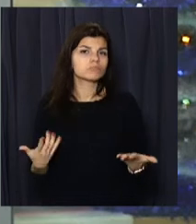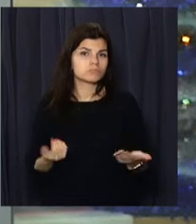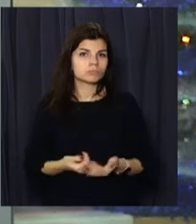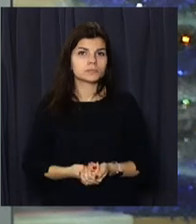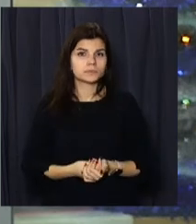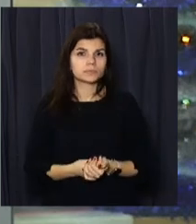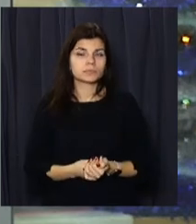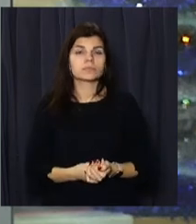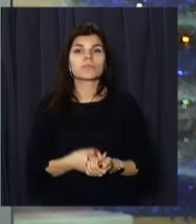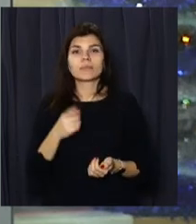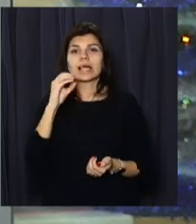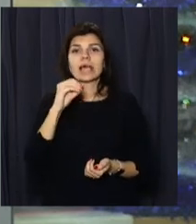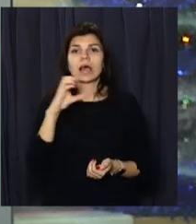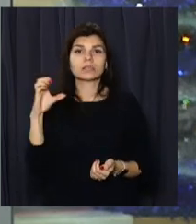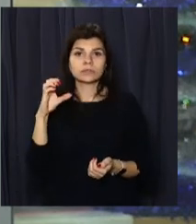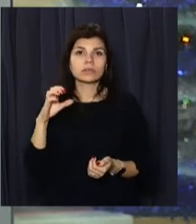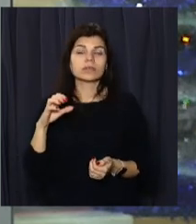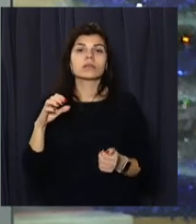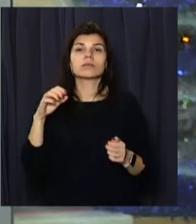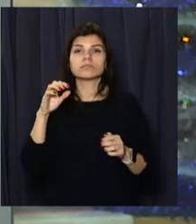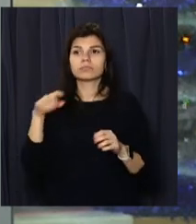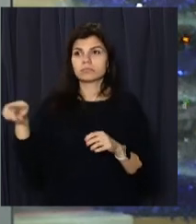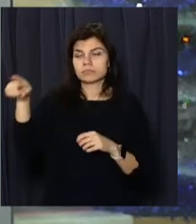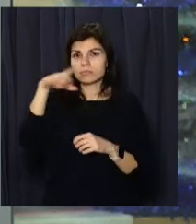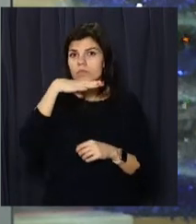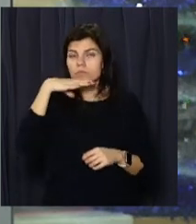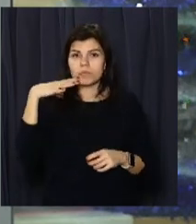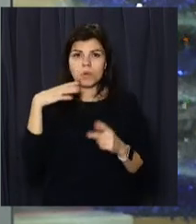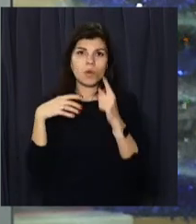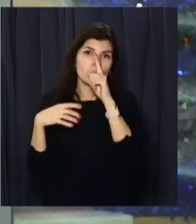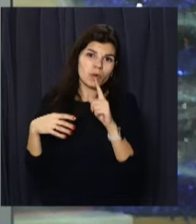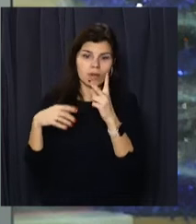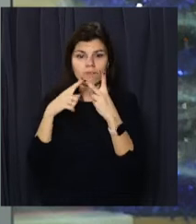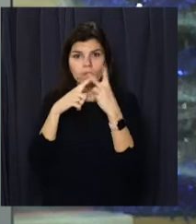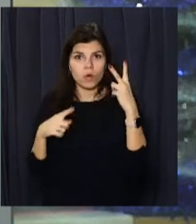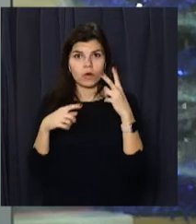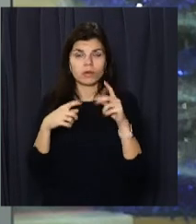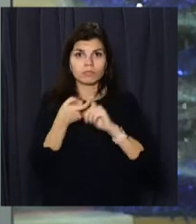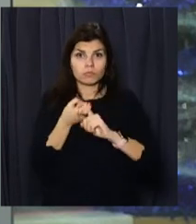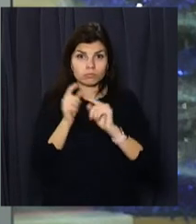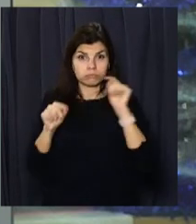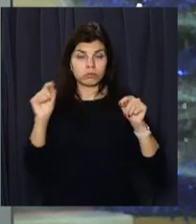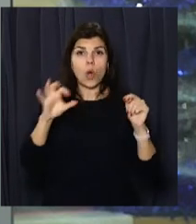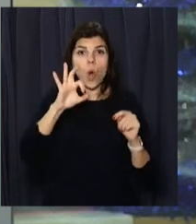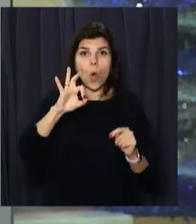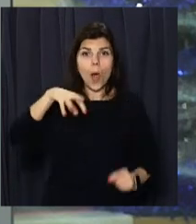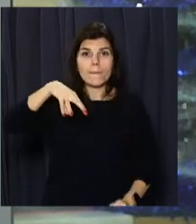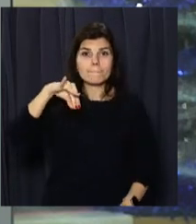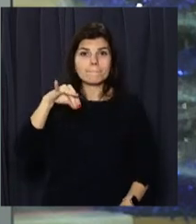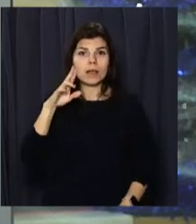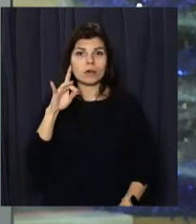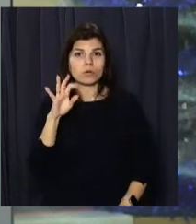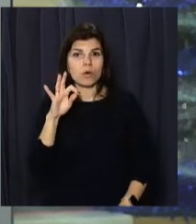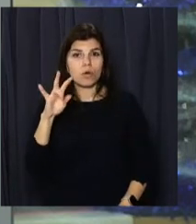Натомість ЄС захоплює омікрон. Півтора-два місяці і половина європейців інфікується цим штамом. Це прогнози